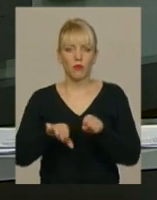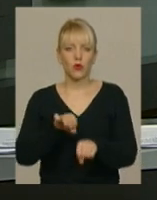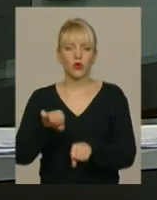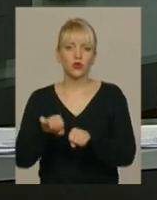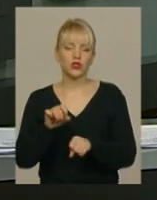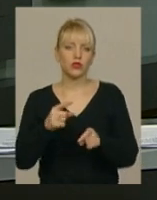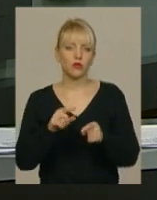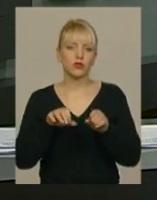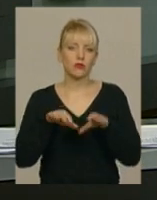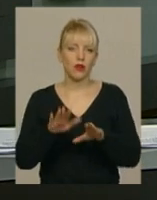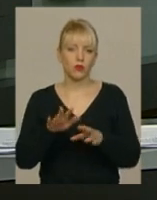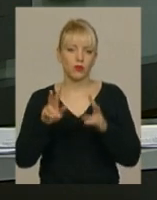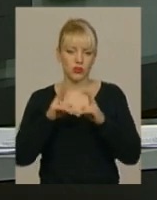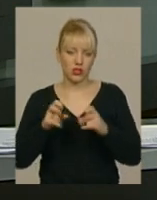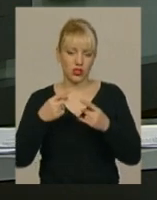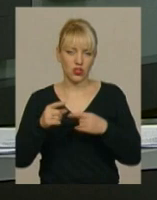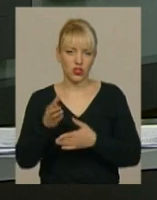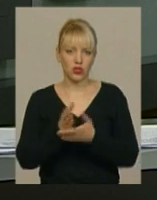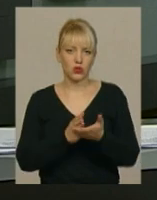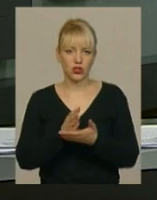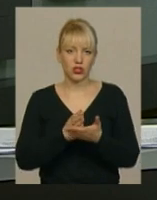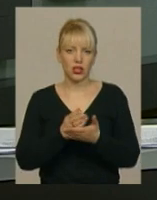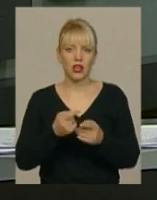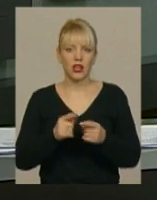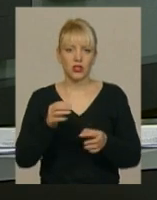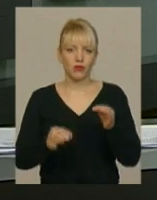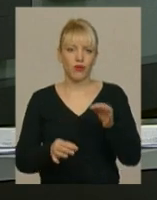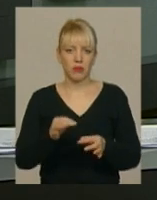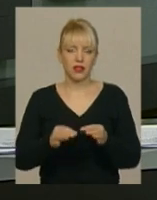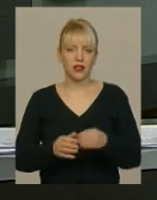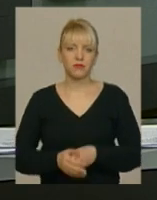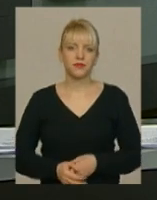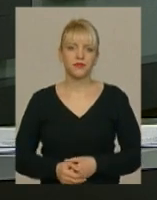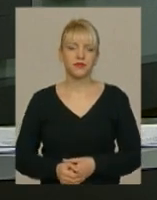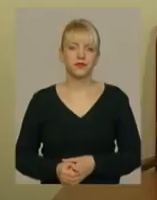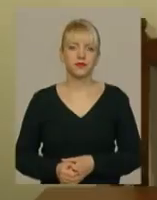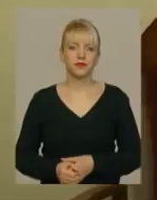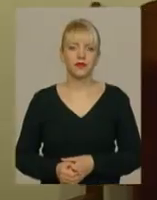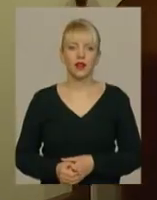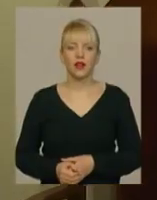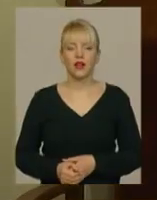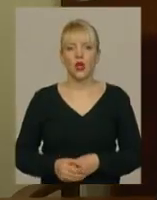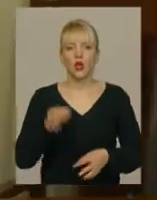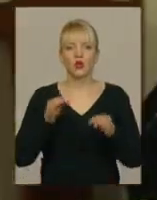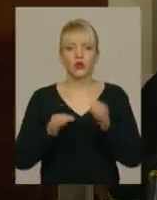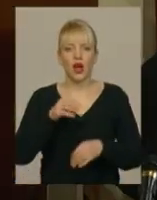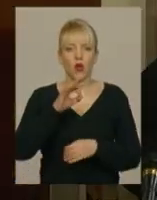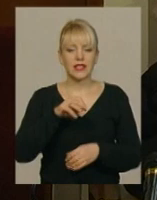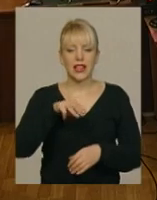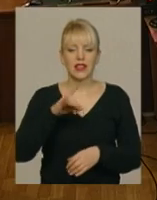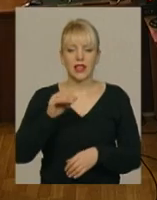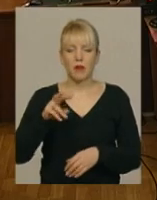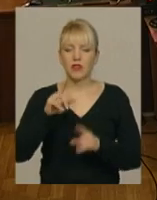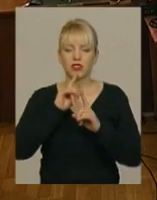тепер справу розглядатиме інший служитель ФЕМІДи. Подробиці у сюжеті Вікторій Паламар. Суддя Олександр Трембач